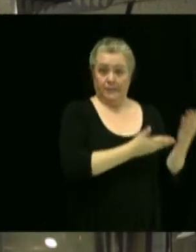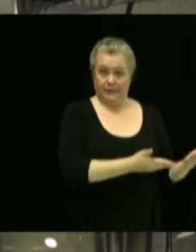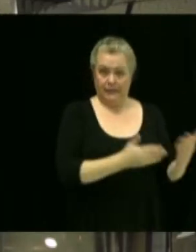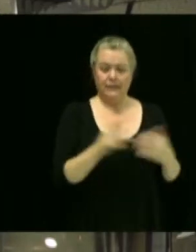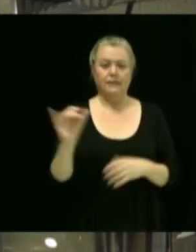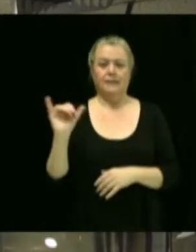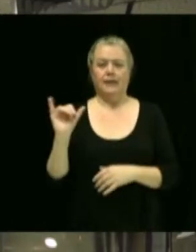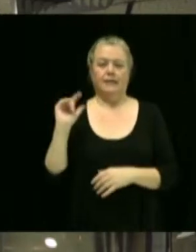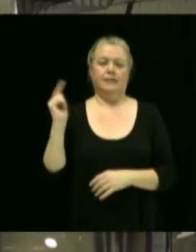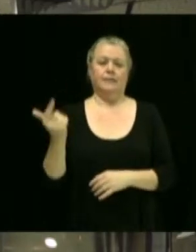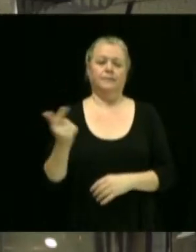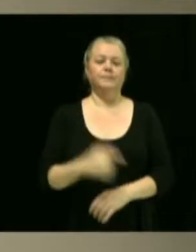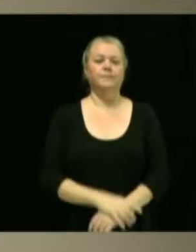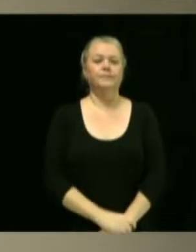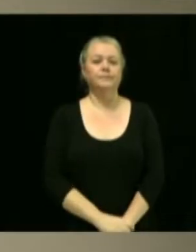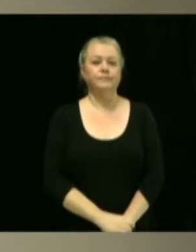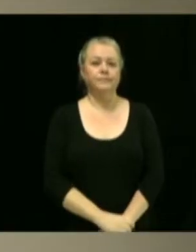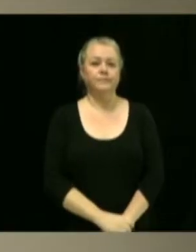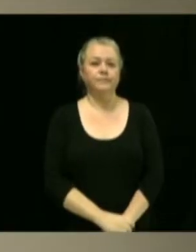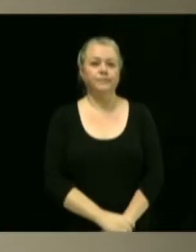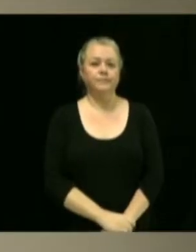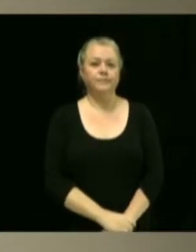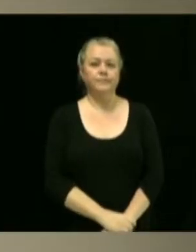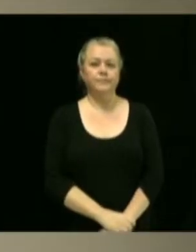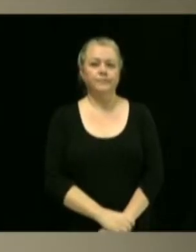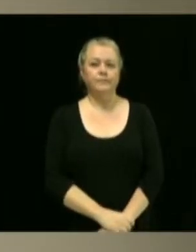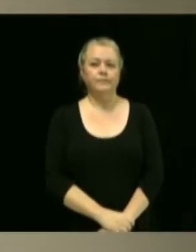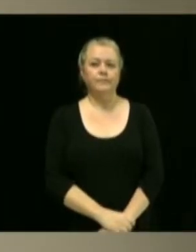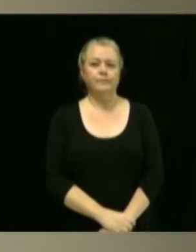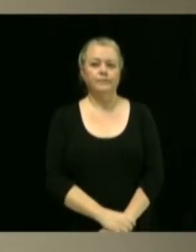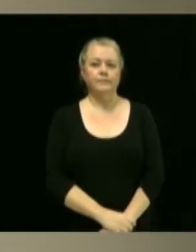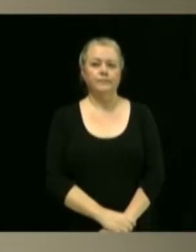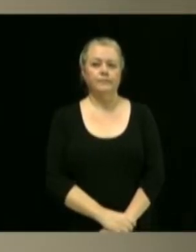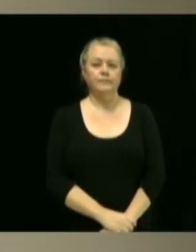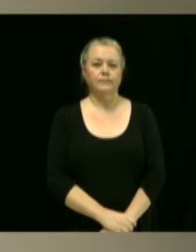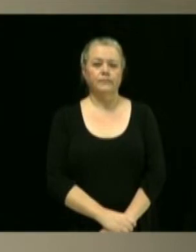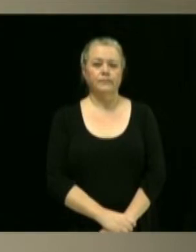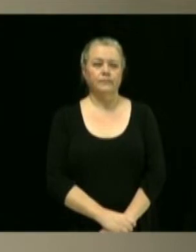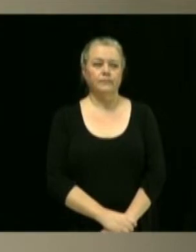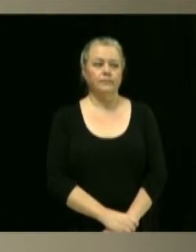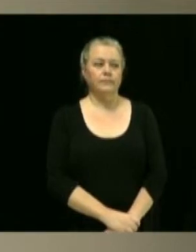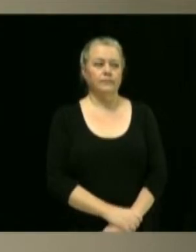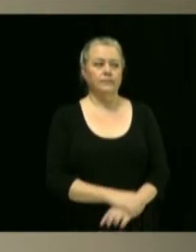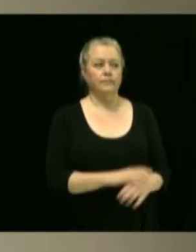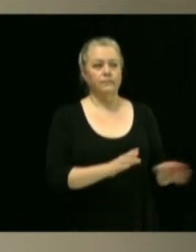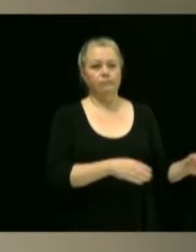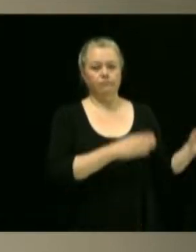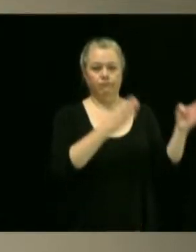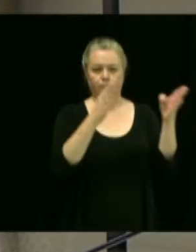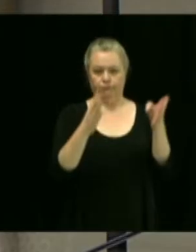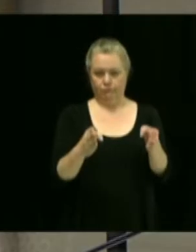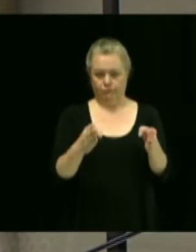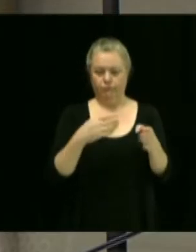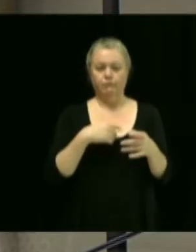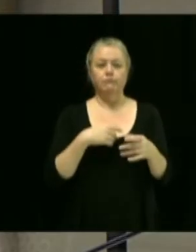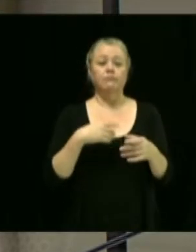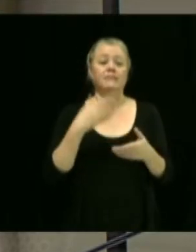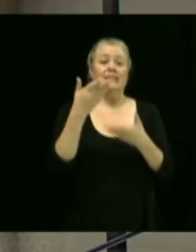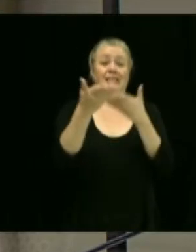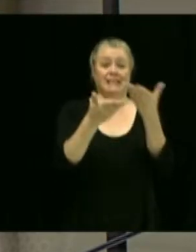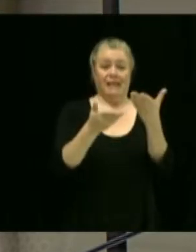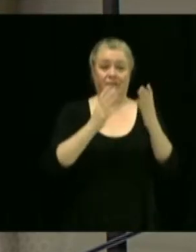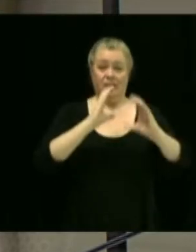Yannick second. Maintenant, pour le directeur des services des communications. Tout à fait. Alors, au même